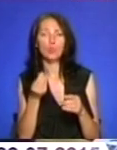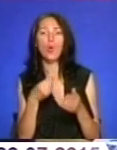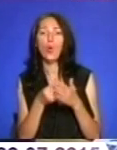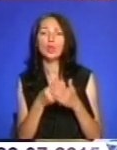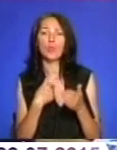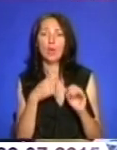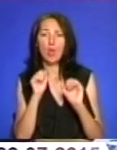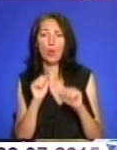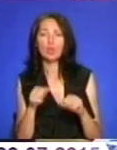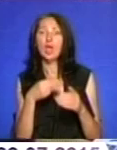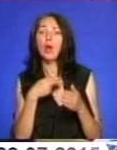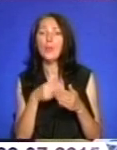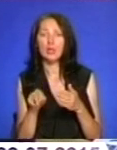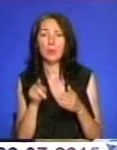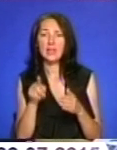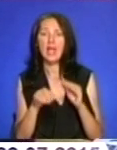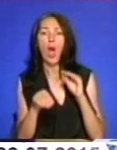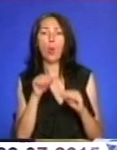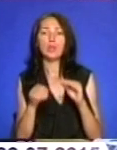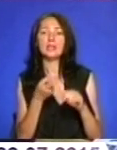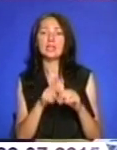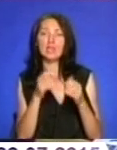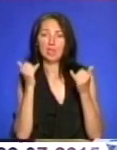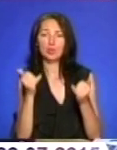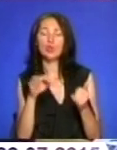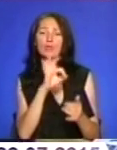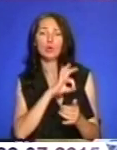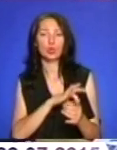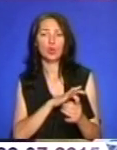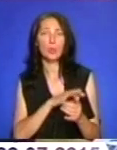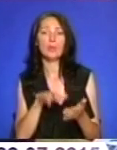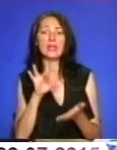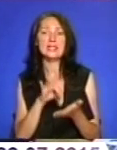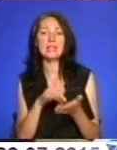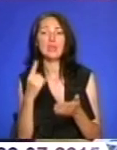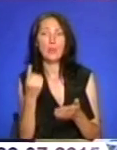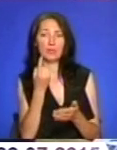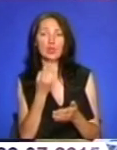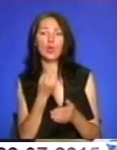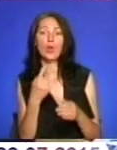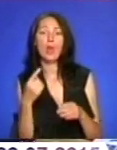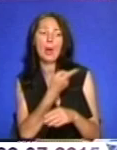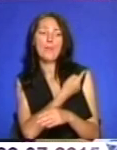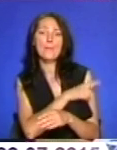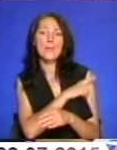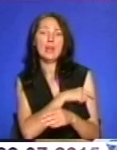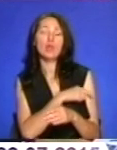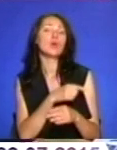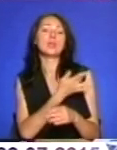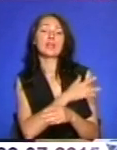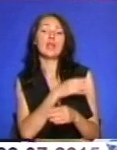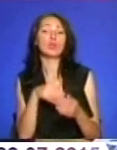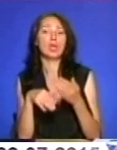змогли придбати те обладнання, яке сьогодні використовується в Центрі первинної медико-санітарної допомоги. Те